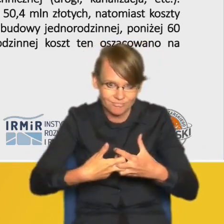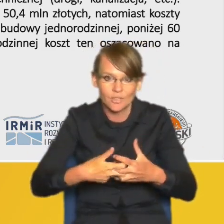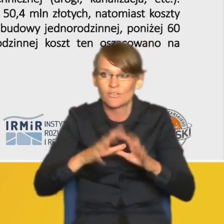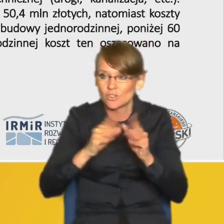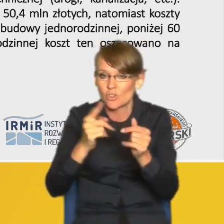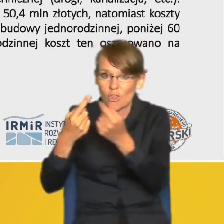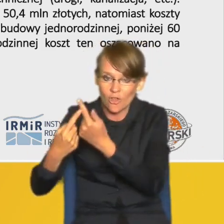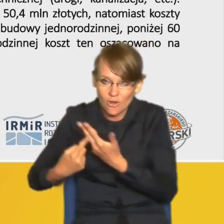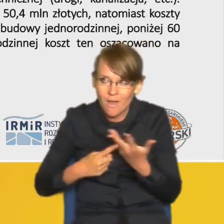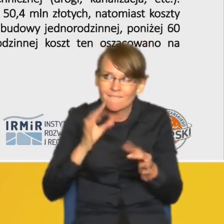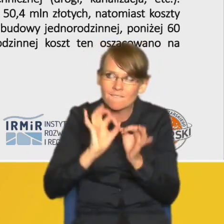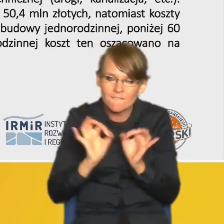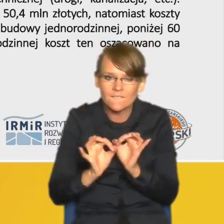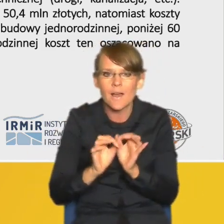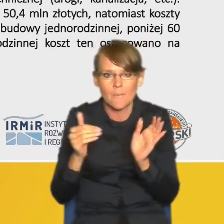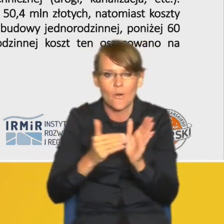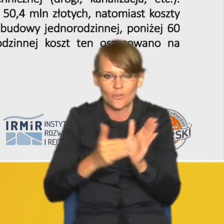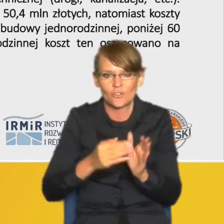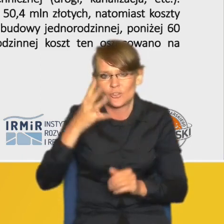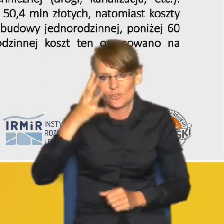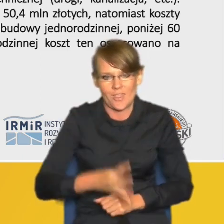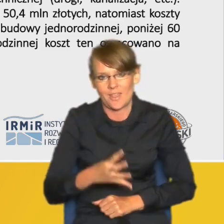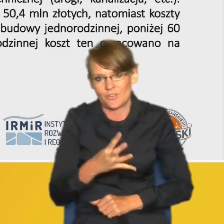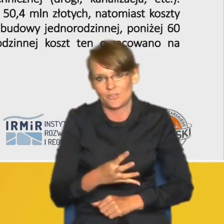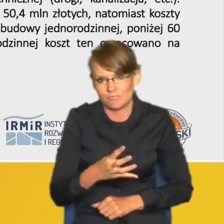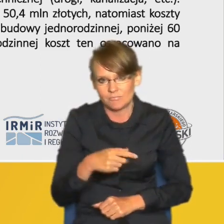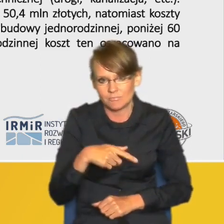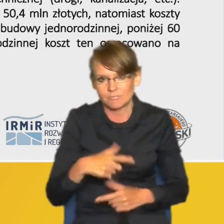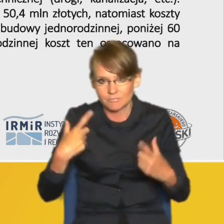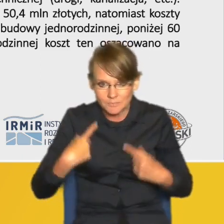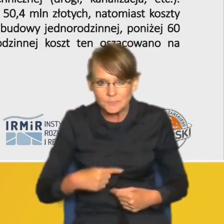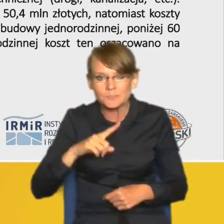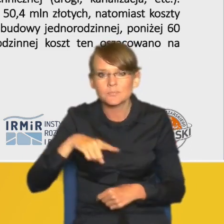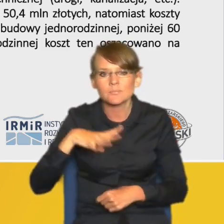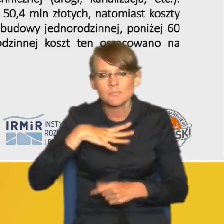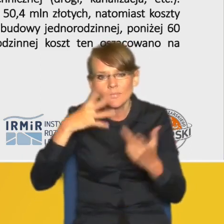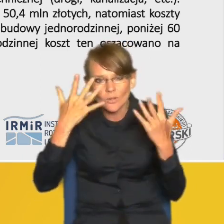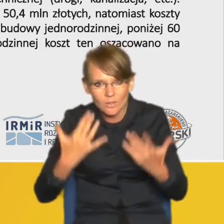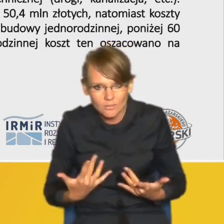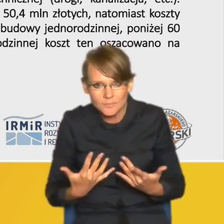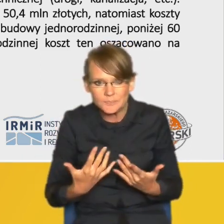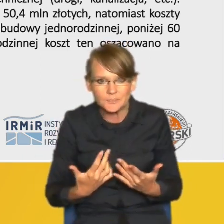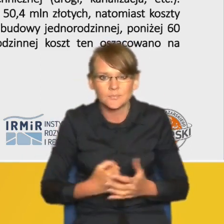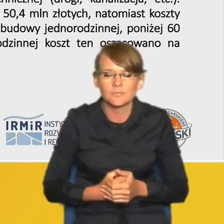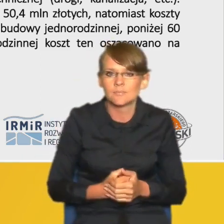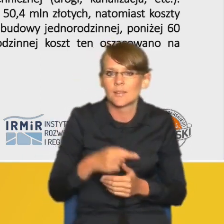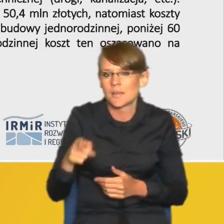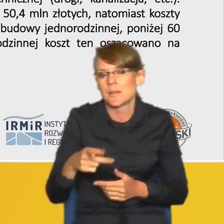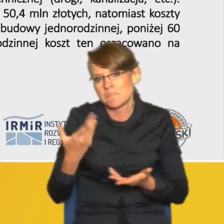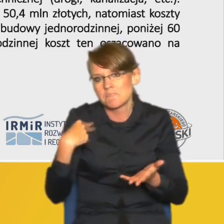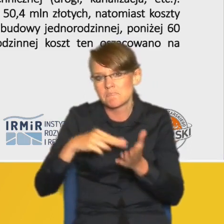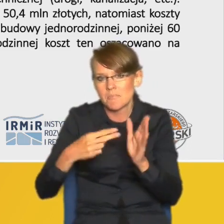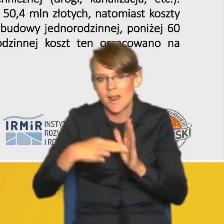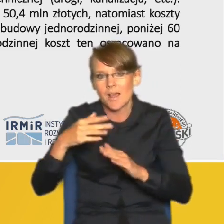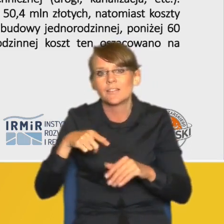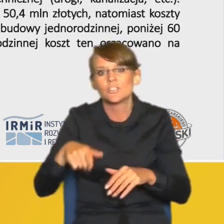zaczęliśmy liczyć to czy liczyliśmy to w wariantach które zakładały zabudowę na